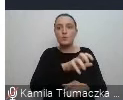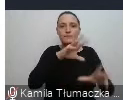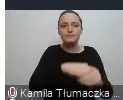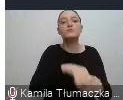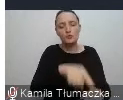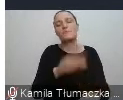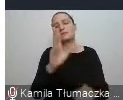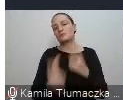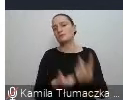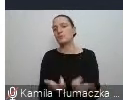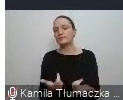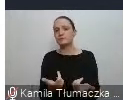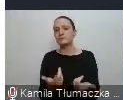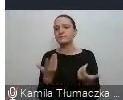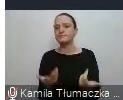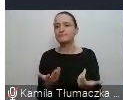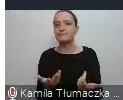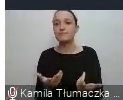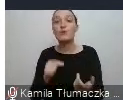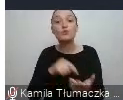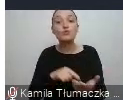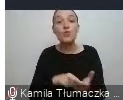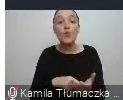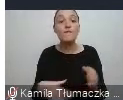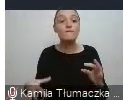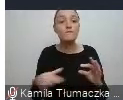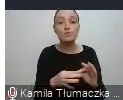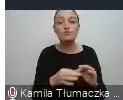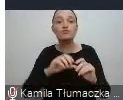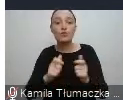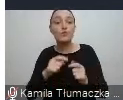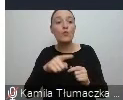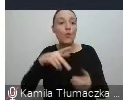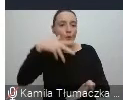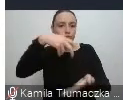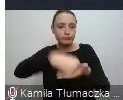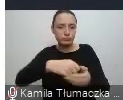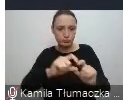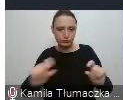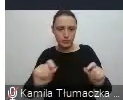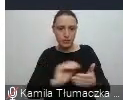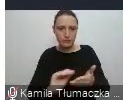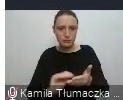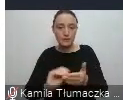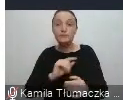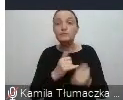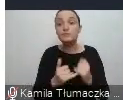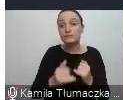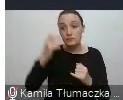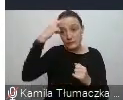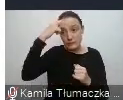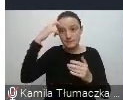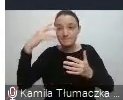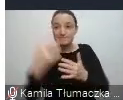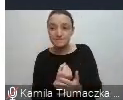ale będziemy to robić. Co się niestety z tym wiąże, to jest punkt ostatni, który tu napisałam, używanie takich stereotypów